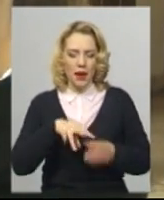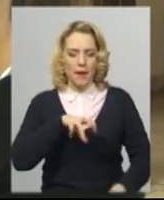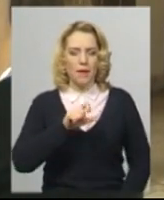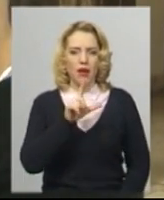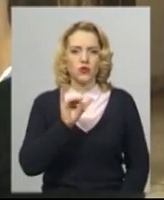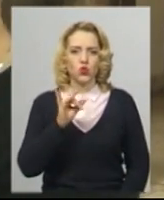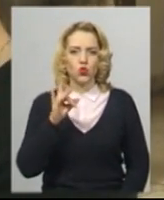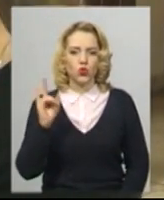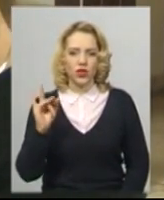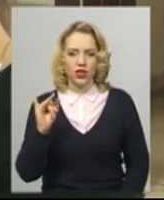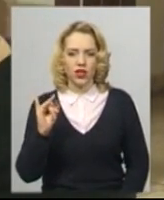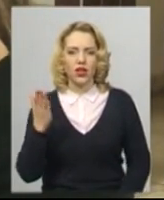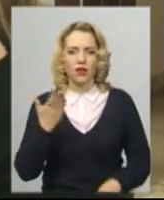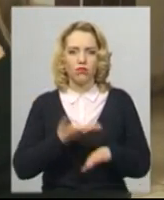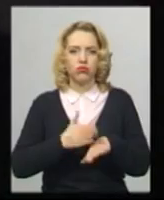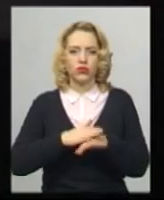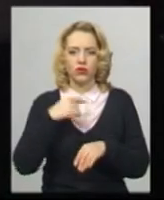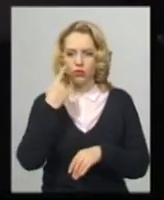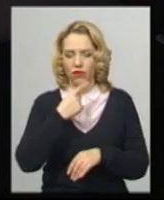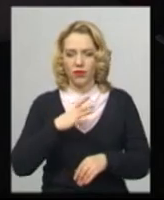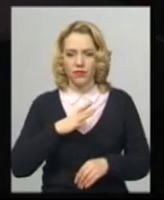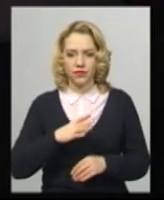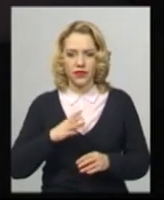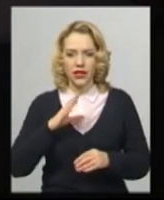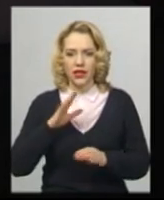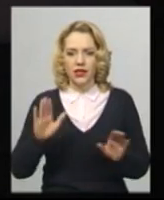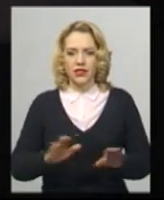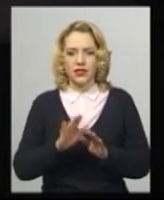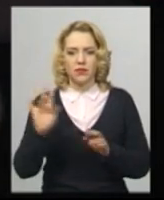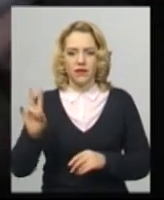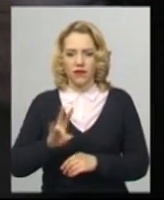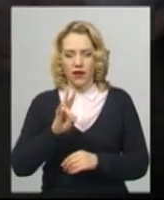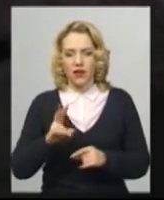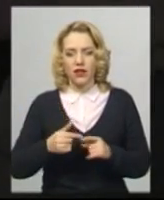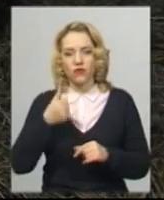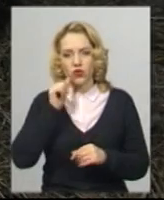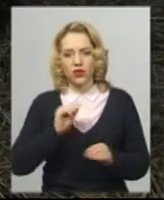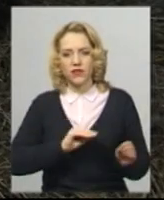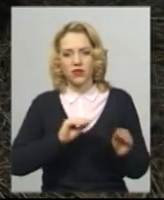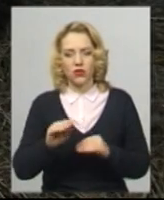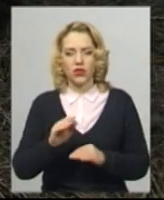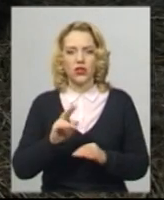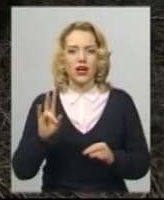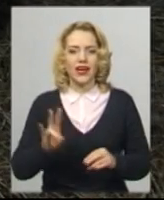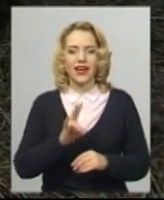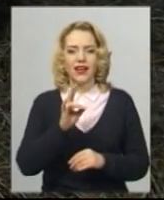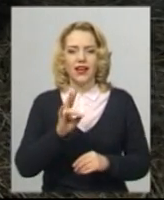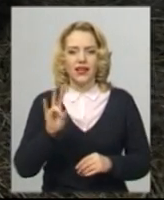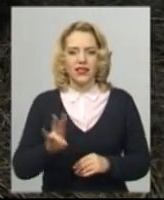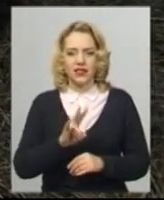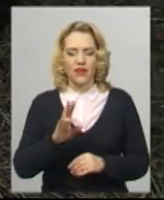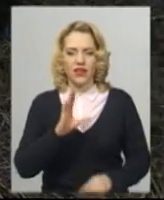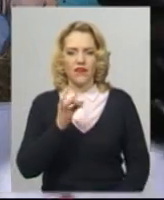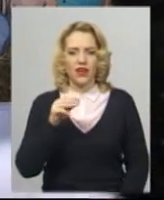співали суто польські колянки. Встановили вчора ввечері на вулиці Проскурівській і Різдвяний вертеп. Шопку використали